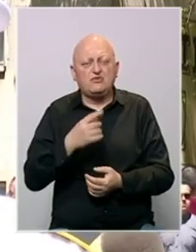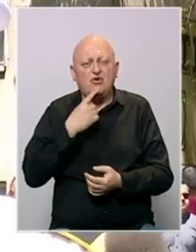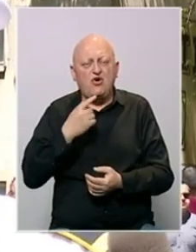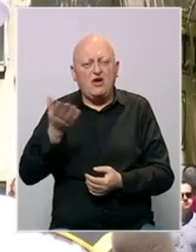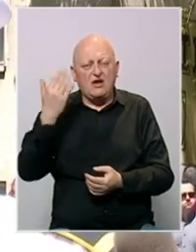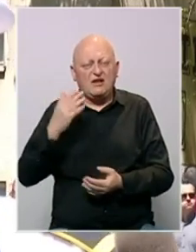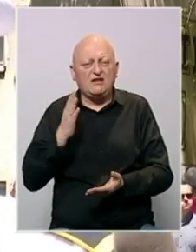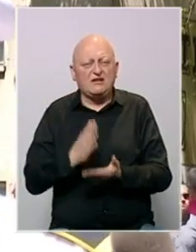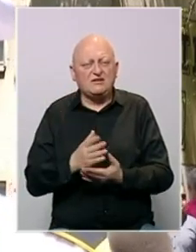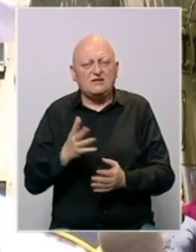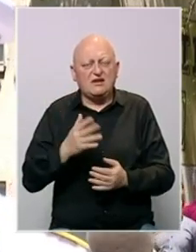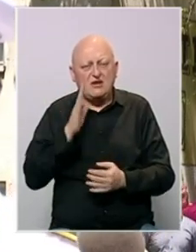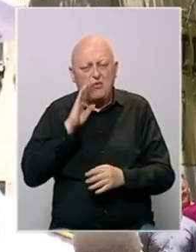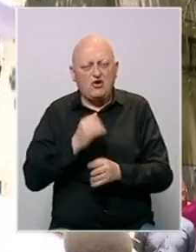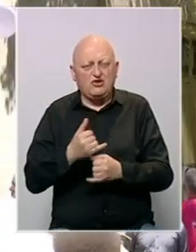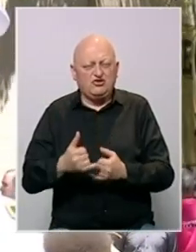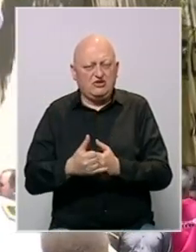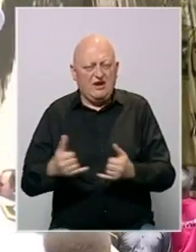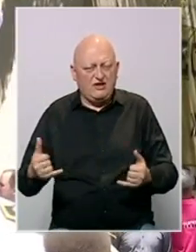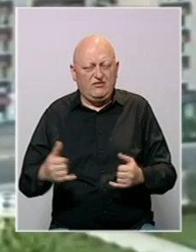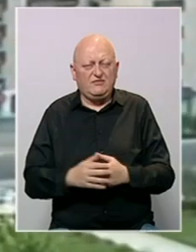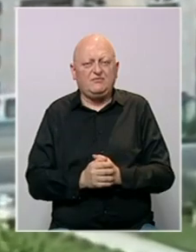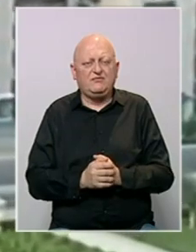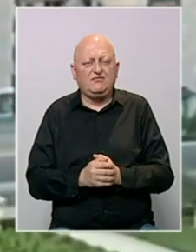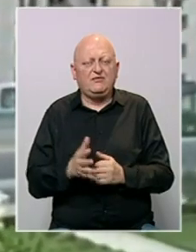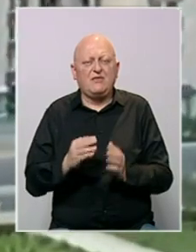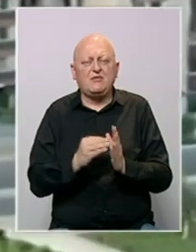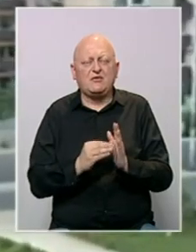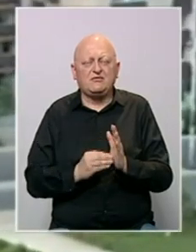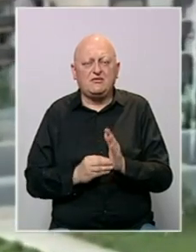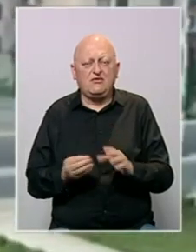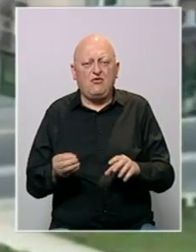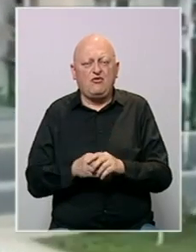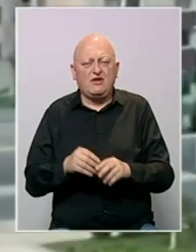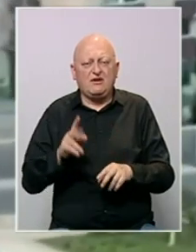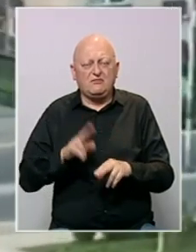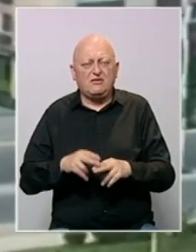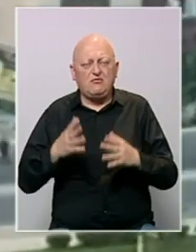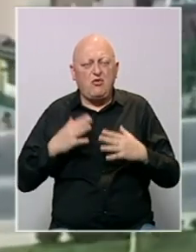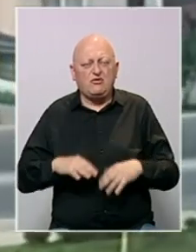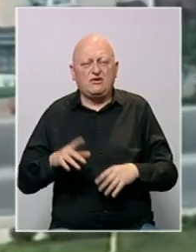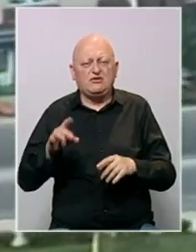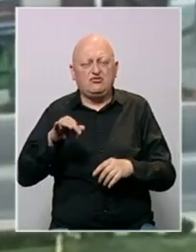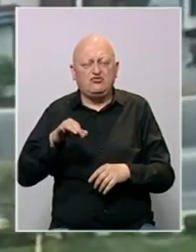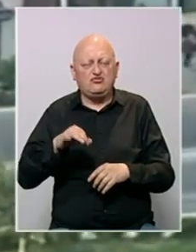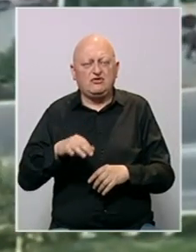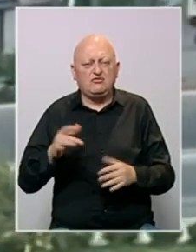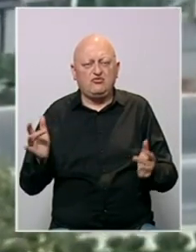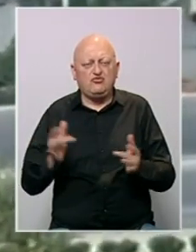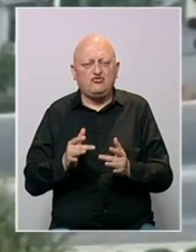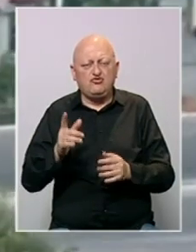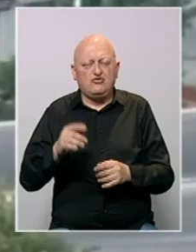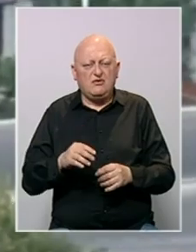već ranije zadesila neke bosansko-hercegovačke gradove. Prema podacima Fundacije Istina pravda pomirenje iz Tuzle u sukobu na